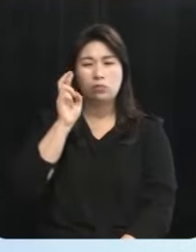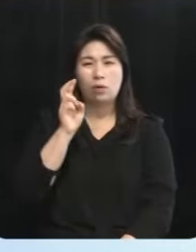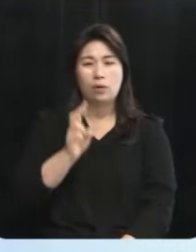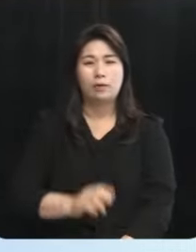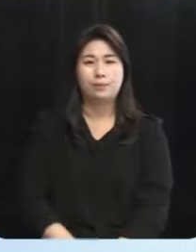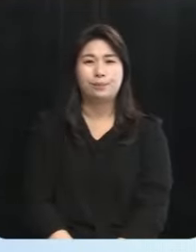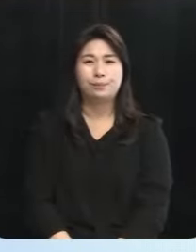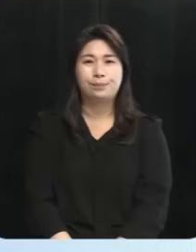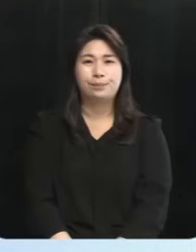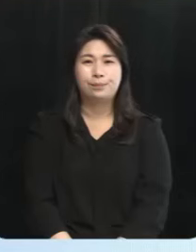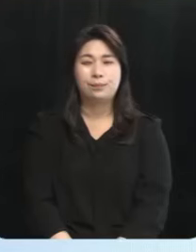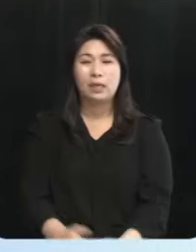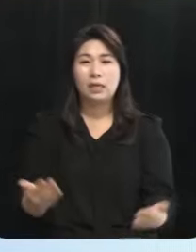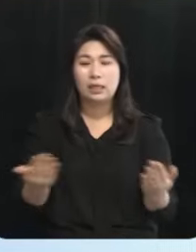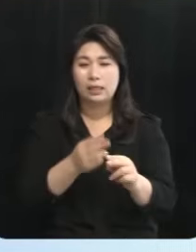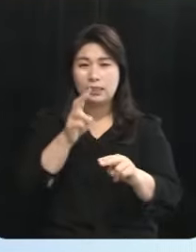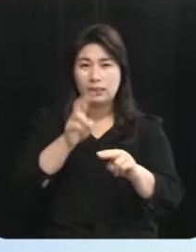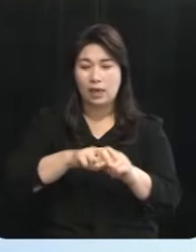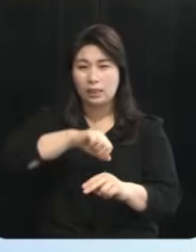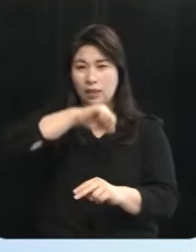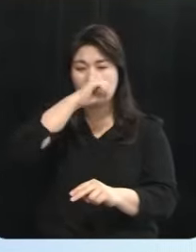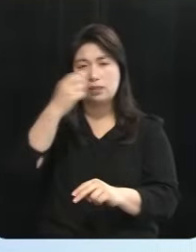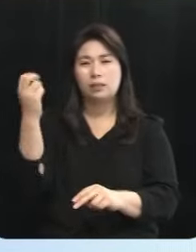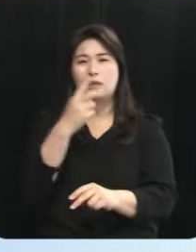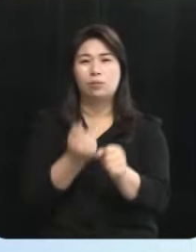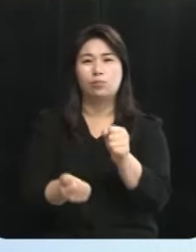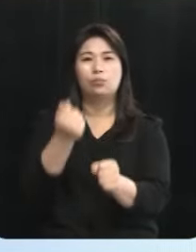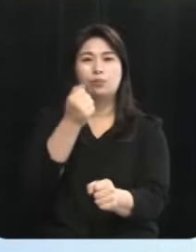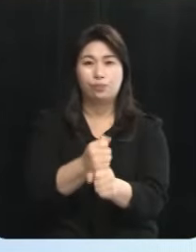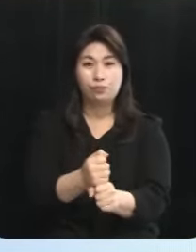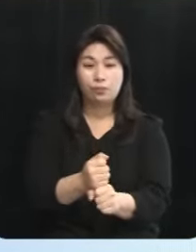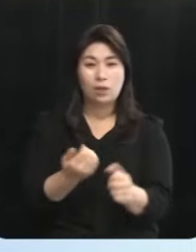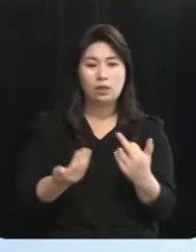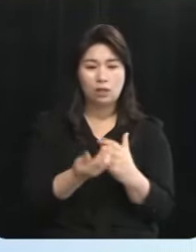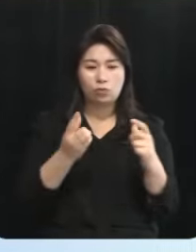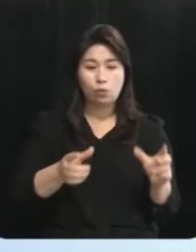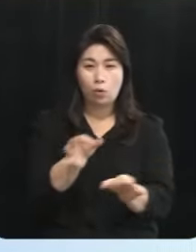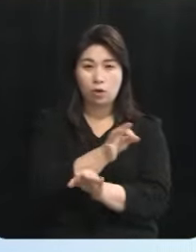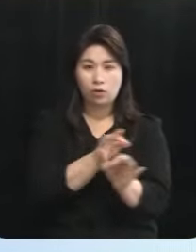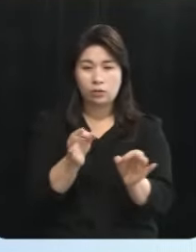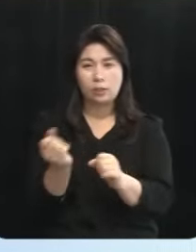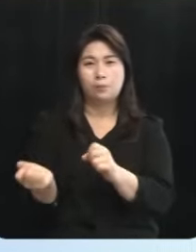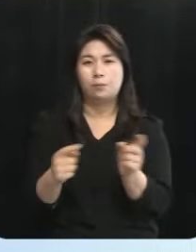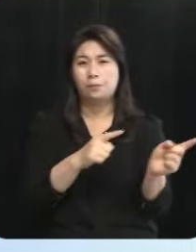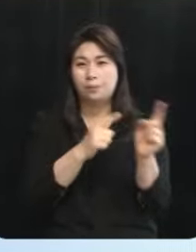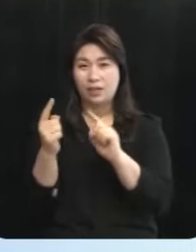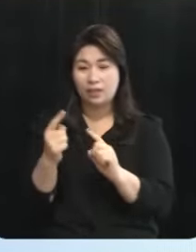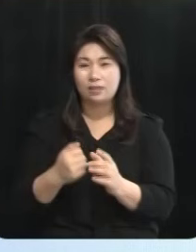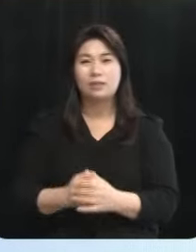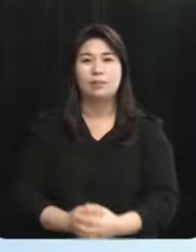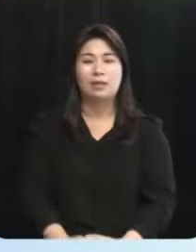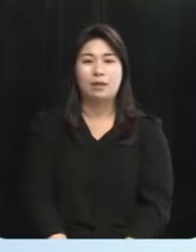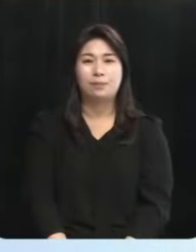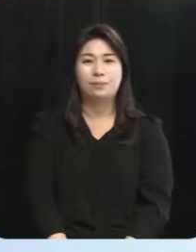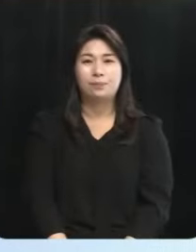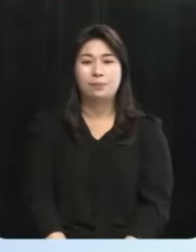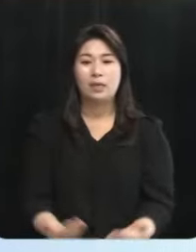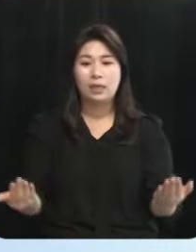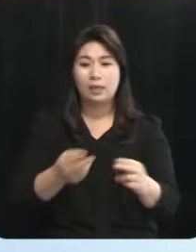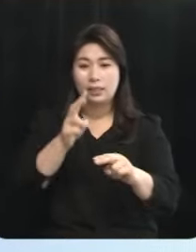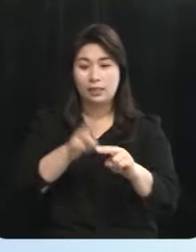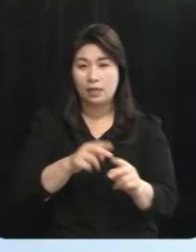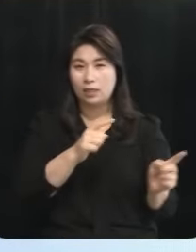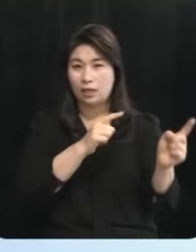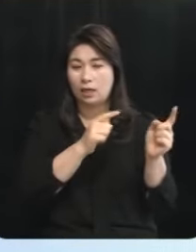일자리 예산을 복원해내겠습니다 일자리 제주의 경제를 살리겠습니다 일자리가